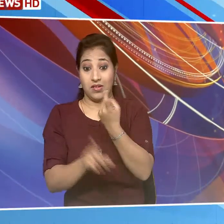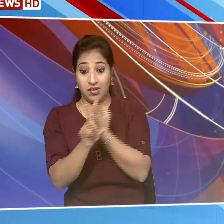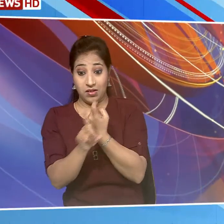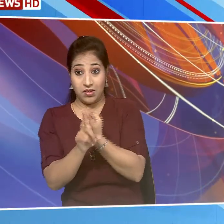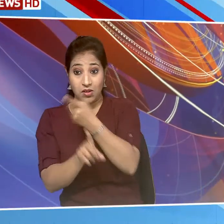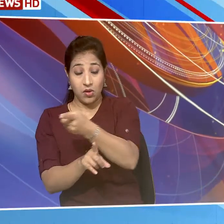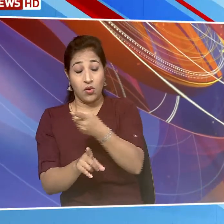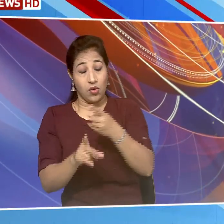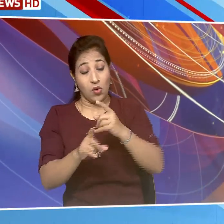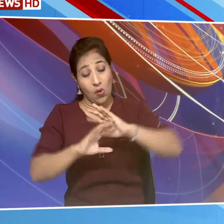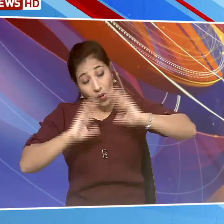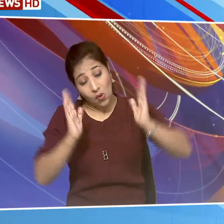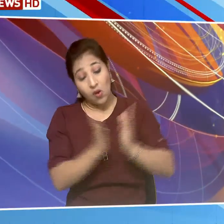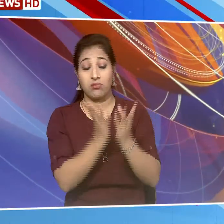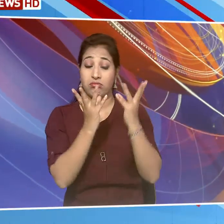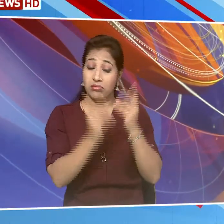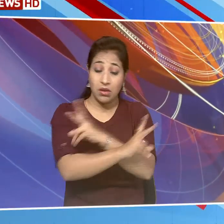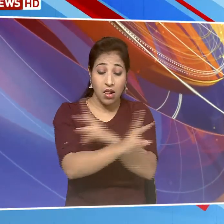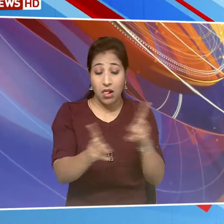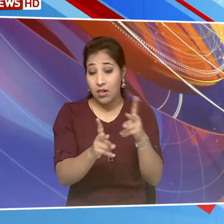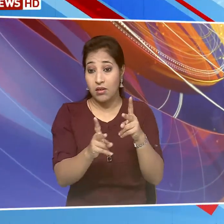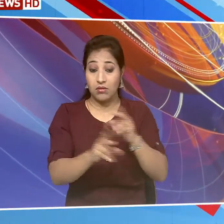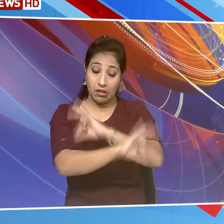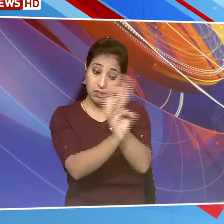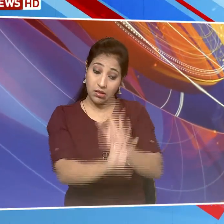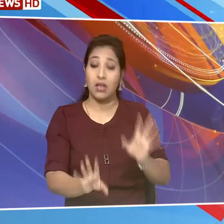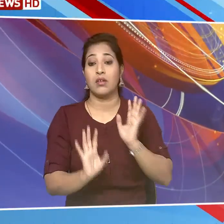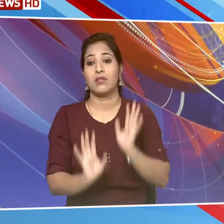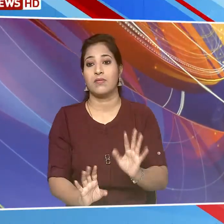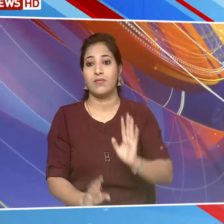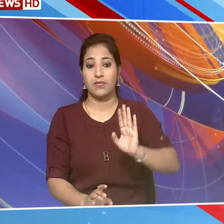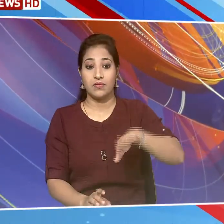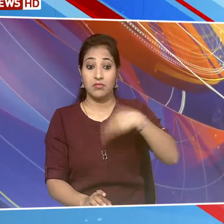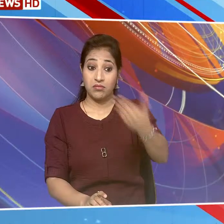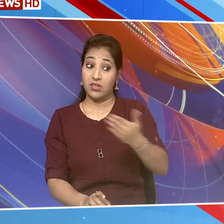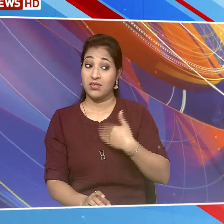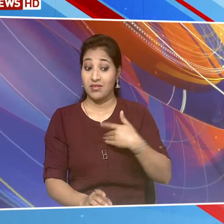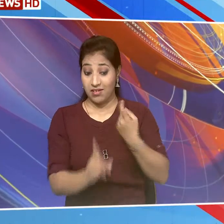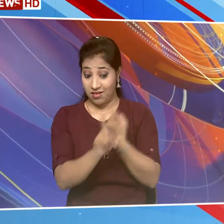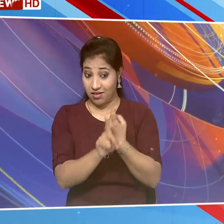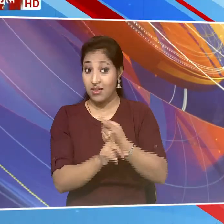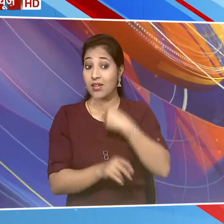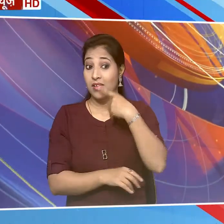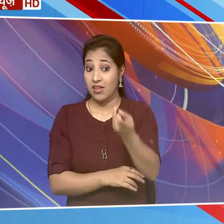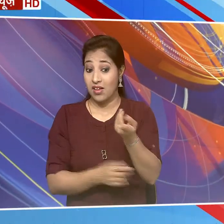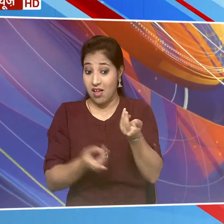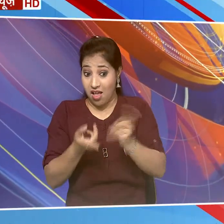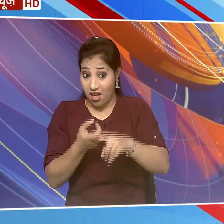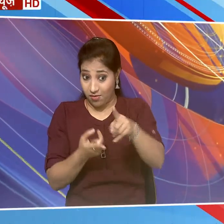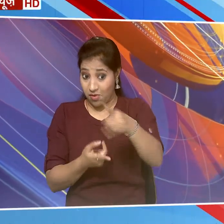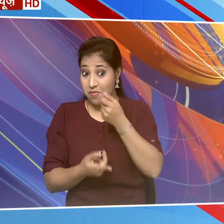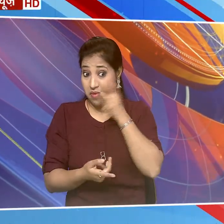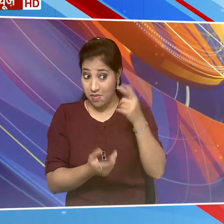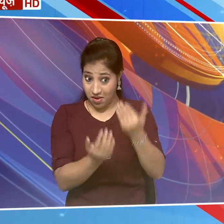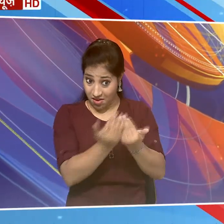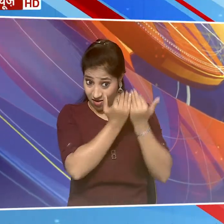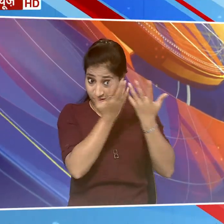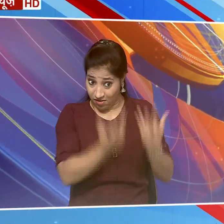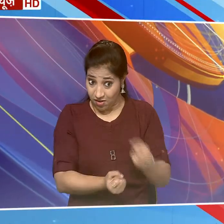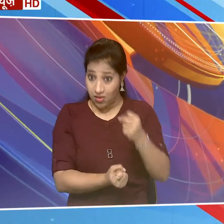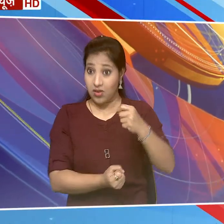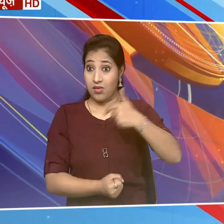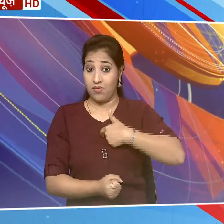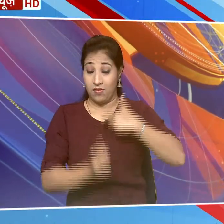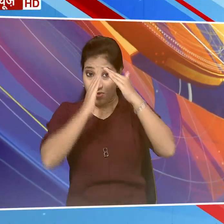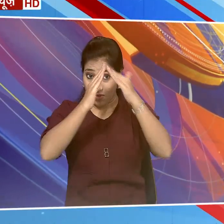सारा हिसाब तताब वहीं होगा जी उसके बाद मैं कीरती से कहूंगा यदि अपने पिता जी को सुरक्षित वापिस चाहती हो तो